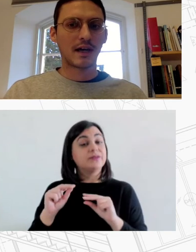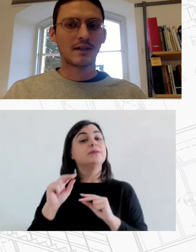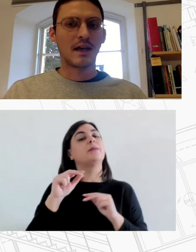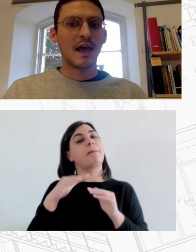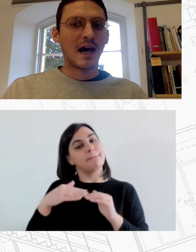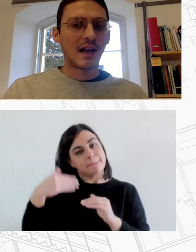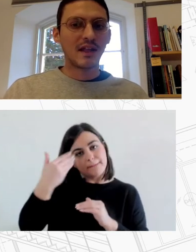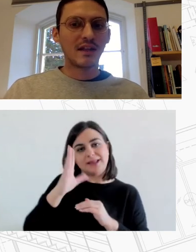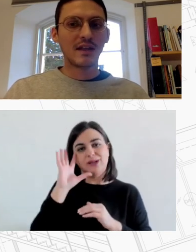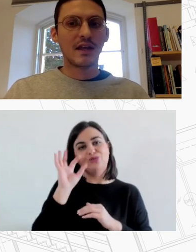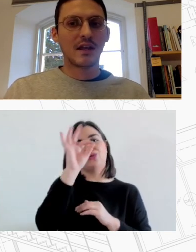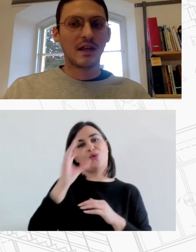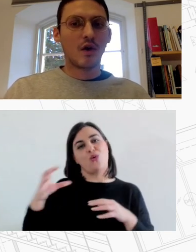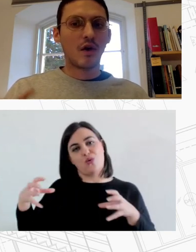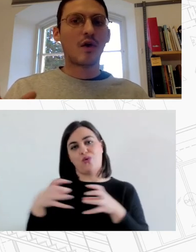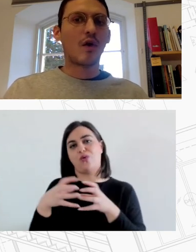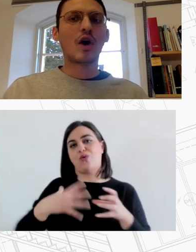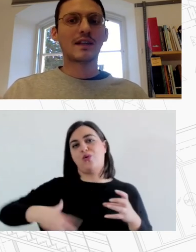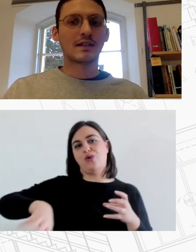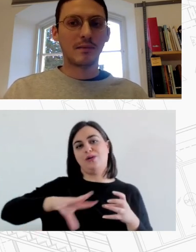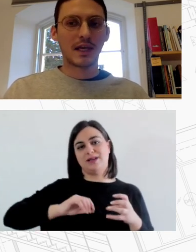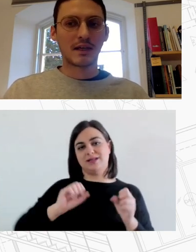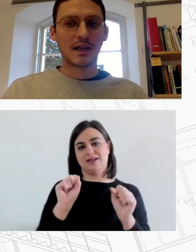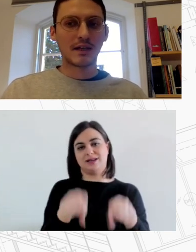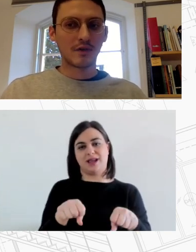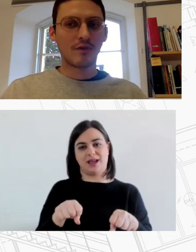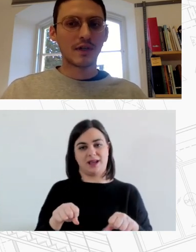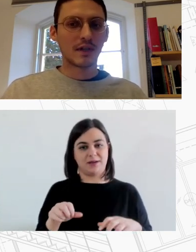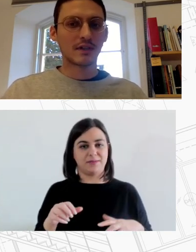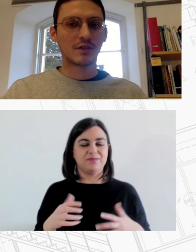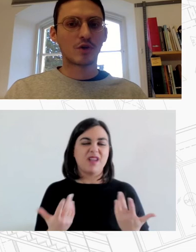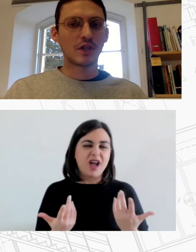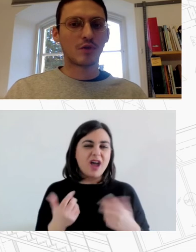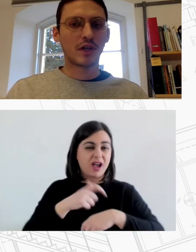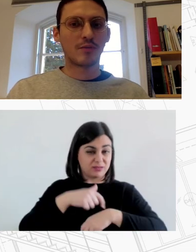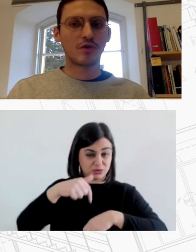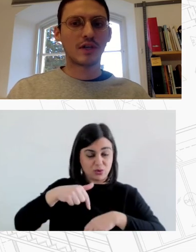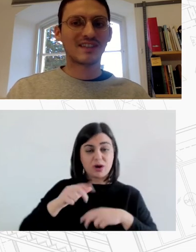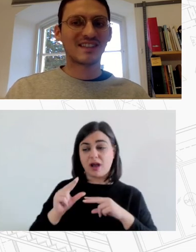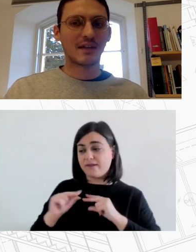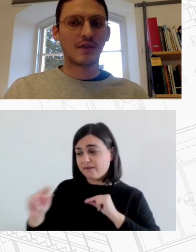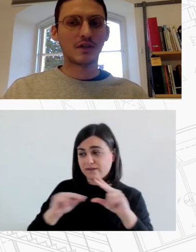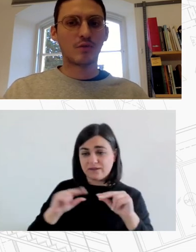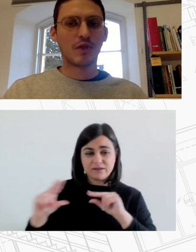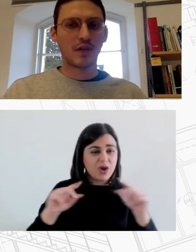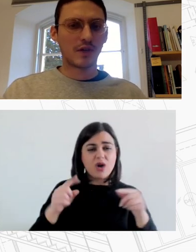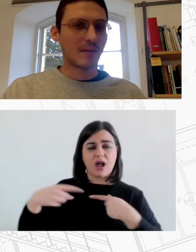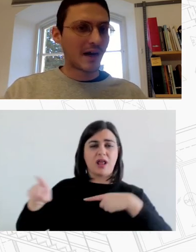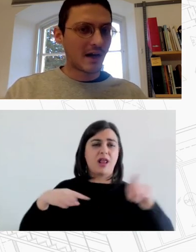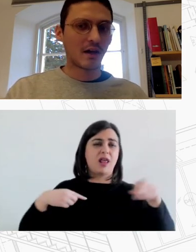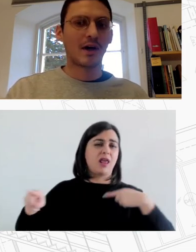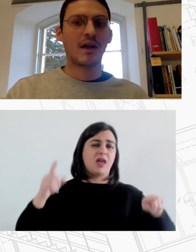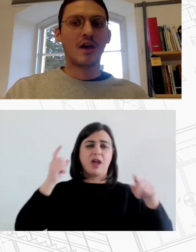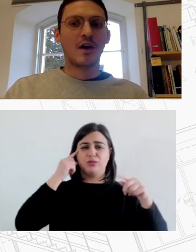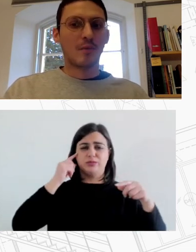στέγαση Αλλά δεν είναι όλα τα σημεία κοινά και αυτό φαίνεται και στις προτάσεις που διατυπώνονται και στις κατευθύσεις που δίνονται Για